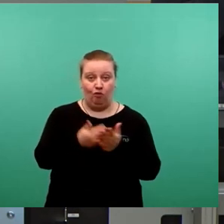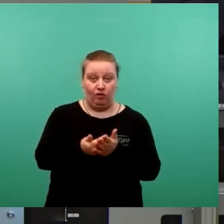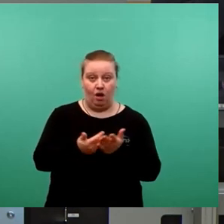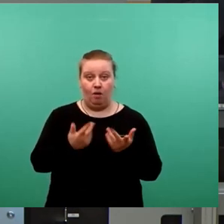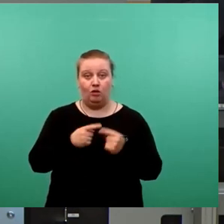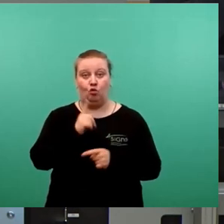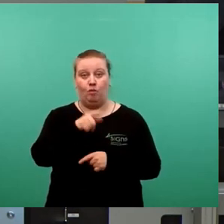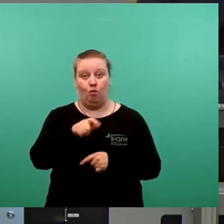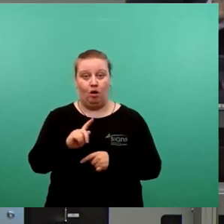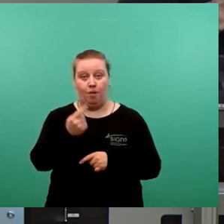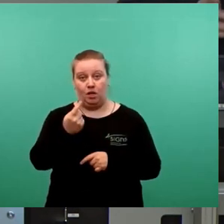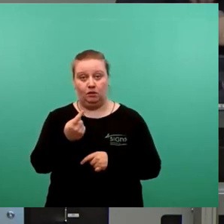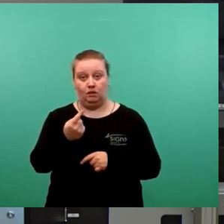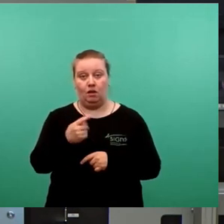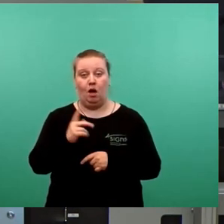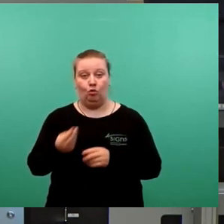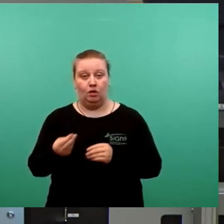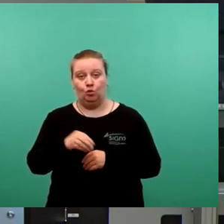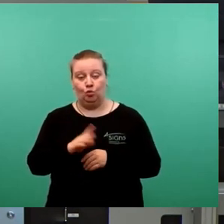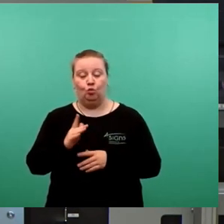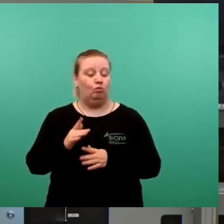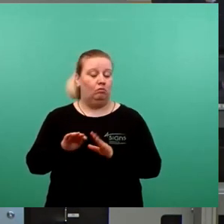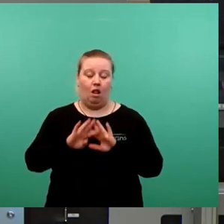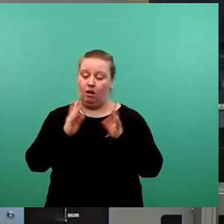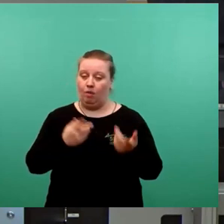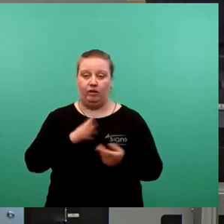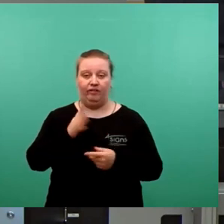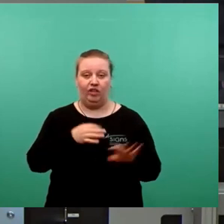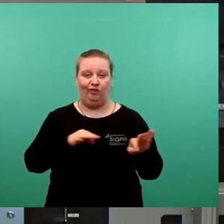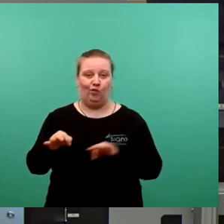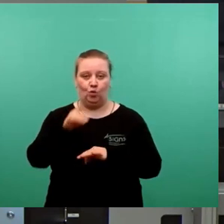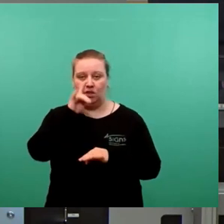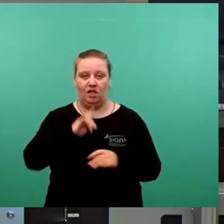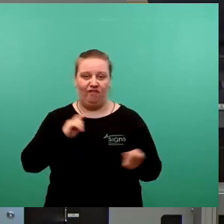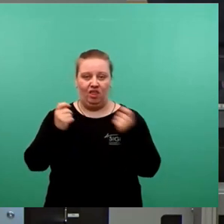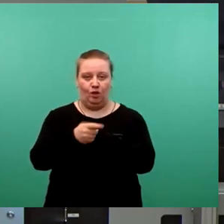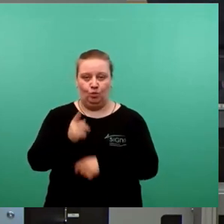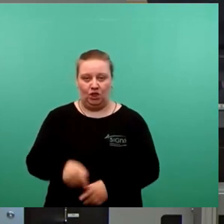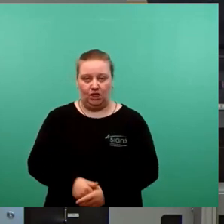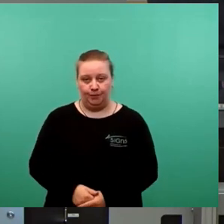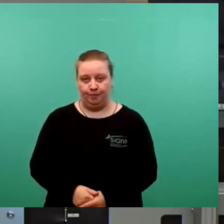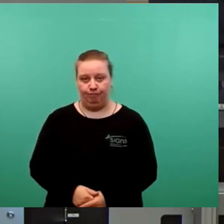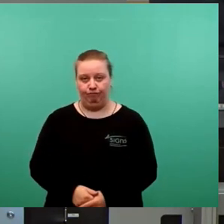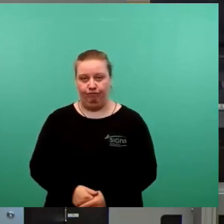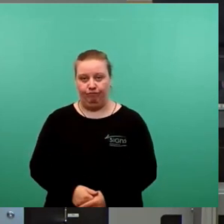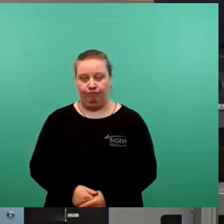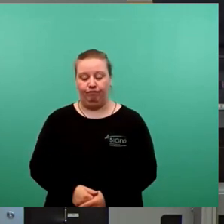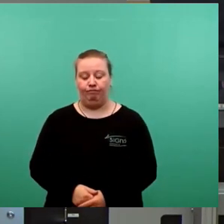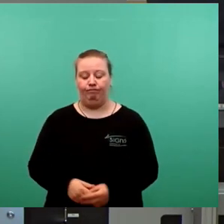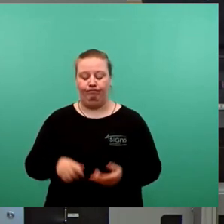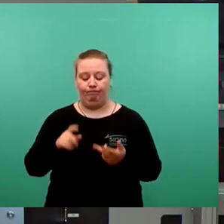Oberbürgermeister, eine völlige Veränderung seines Führungsstils erfordern. Drittens,